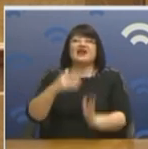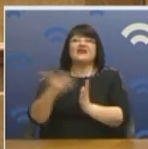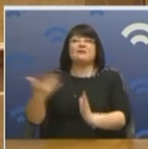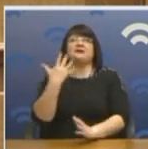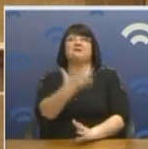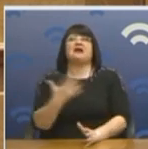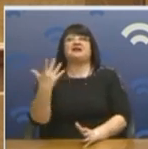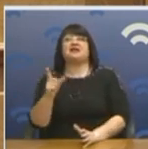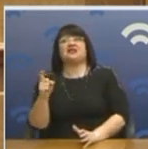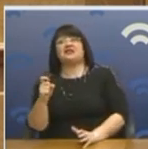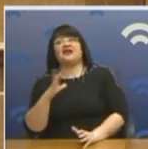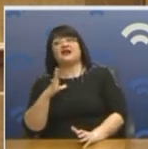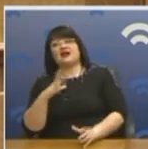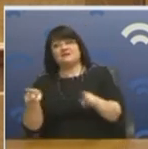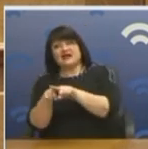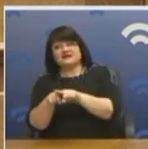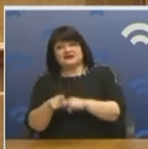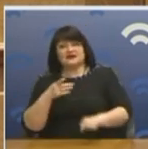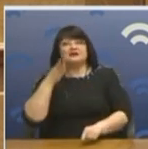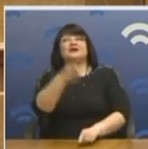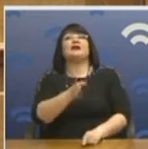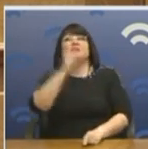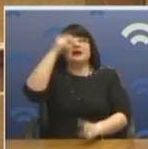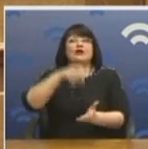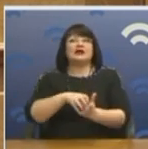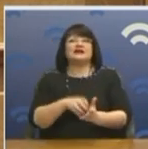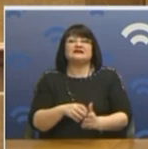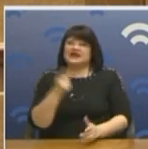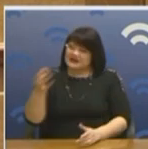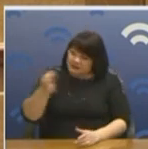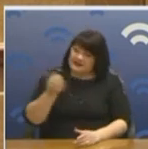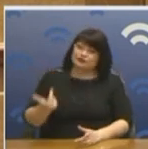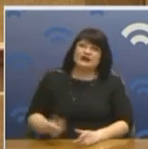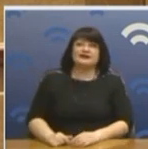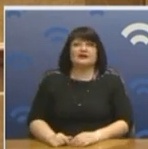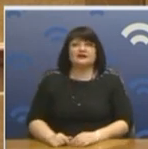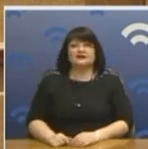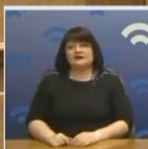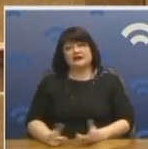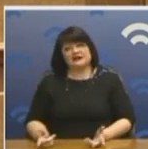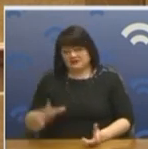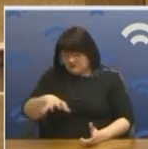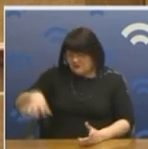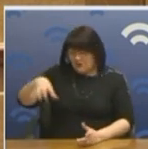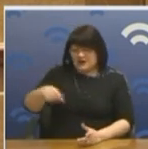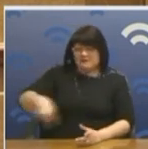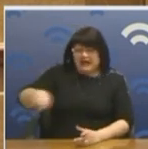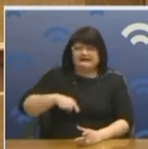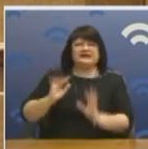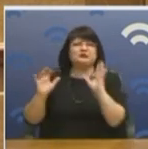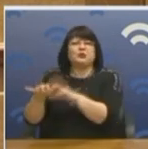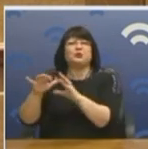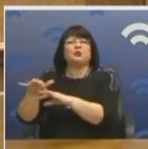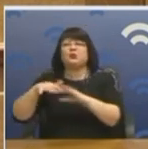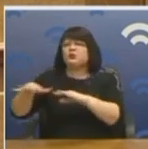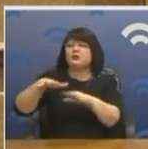15 όλοι αυτοί μαζί για να απαγορεύονται στον Έλληνα να βγει έξω, ανά δύο, ανά τρεις. Για πείτε μου εσείς, στο Βαγιοχώρι πέσαν μπάλα χθες. Βαγιοχώρι είναι ένα κοτσπότ, βγήκαν